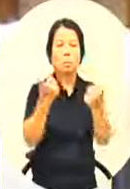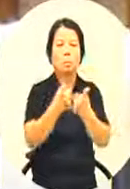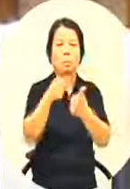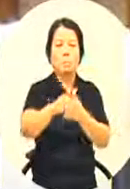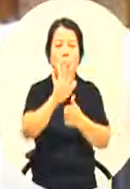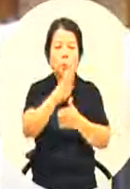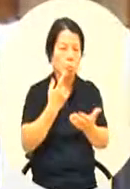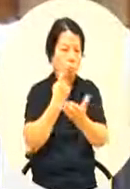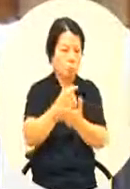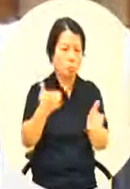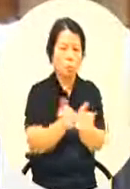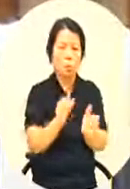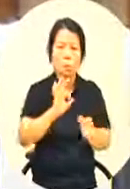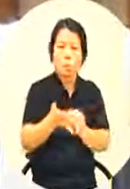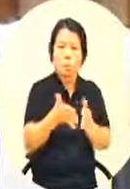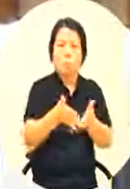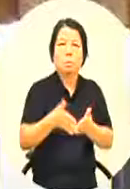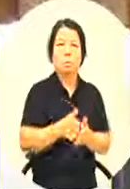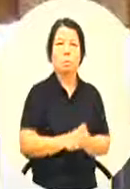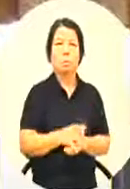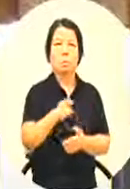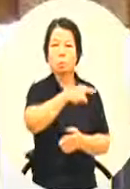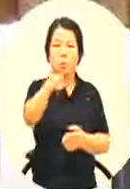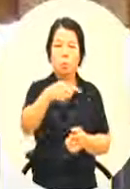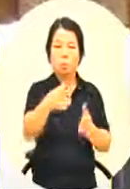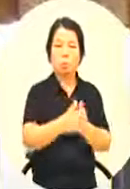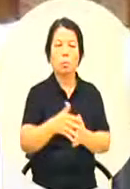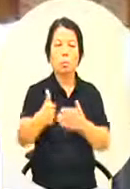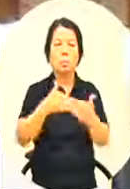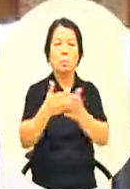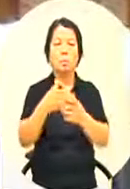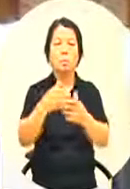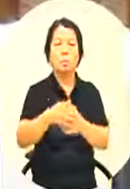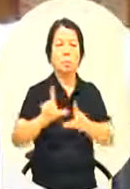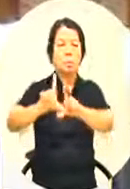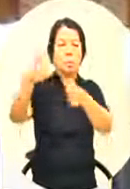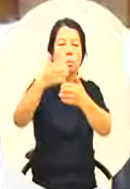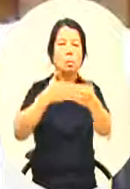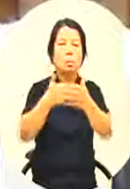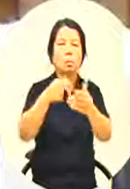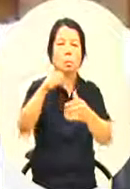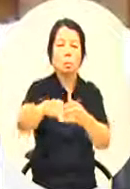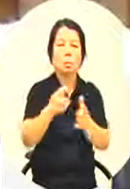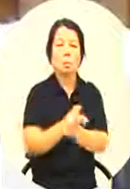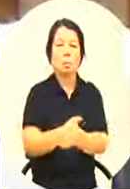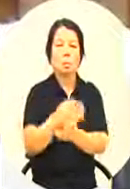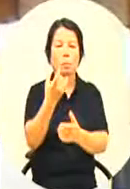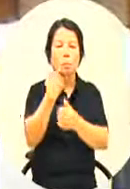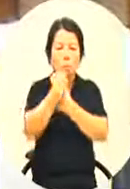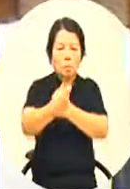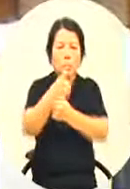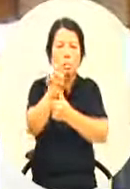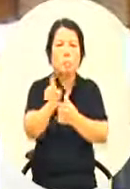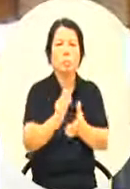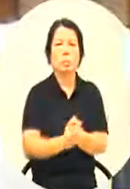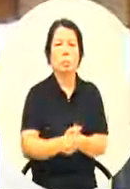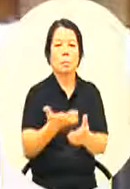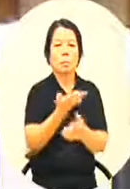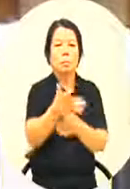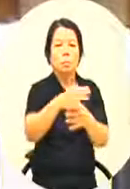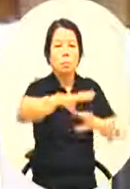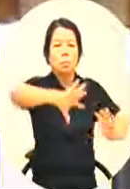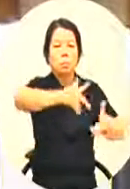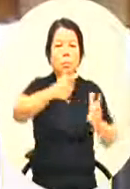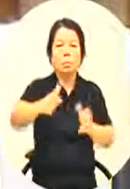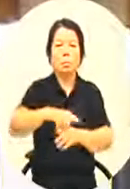为什么这些东协加南亚究竟有什么样的魅力可以吸引这些世界